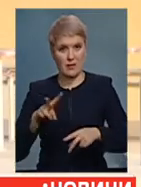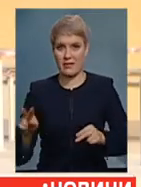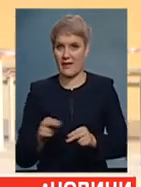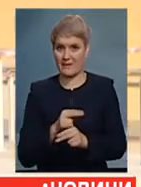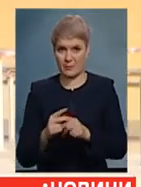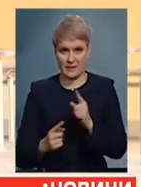на півтора року.